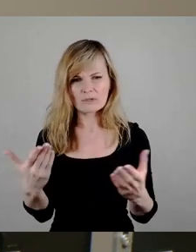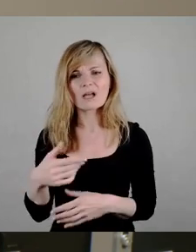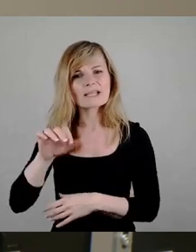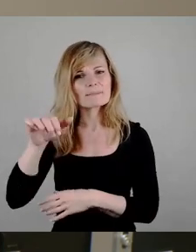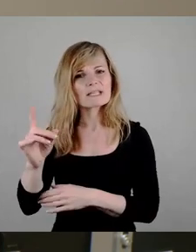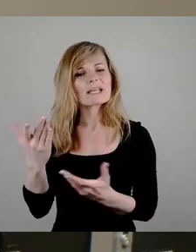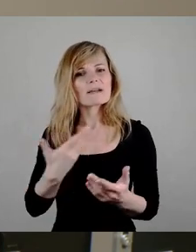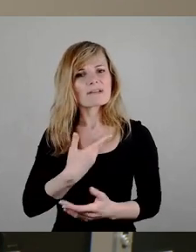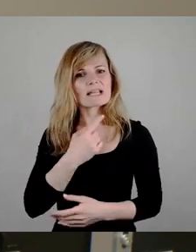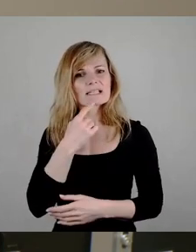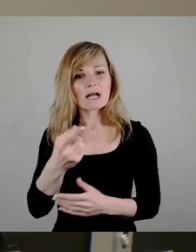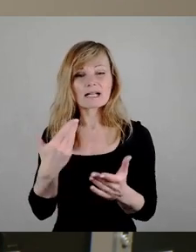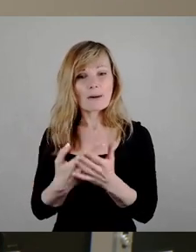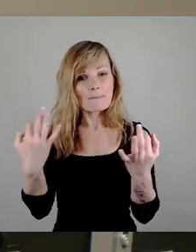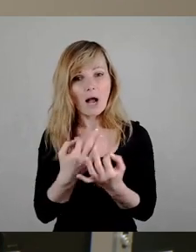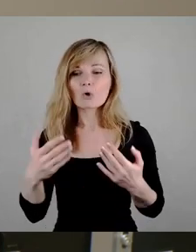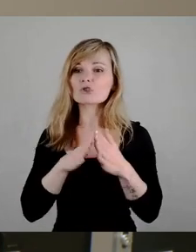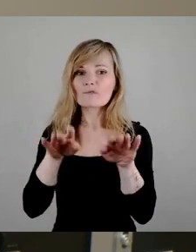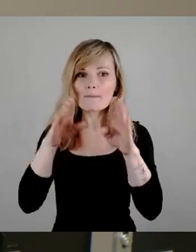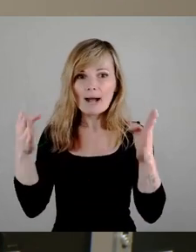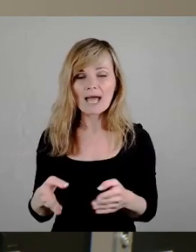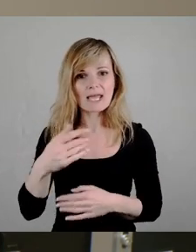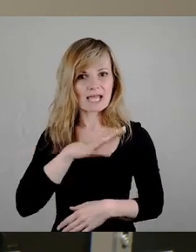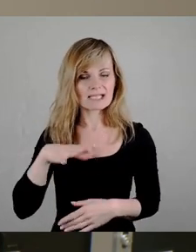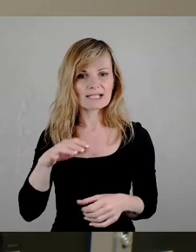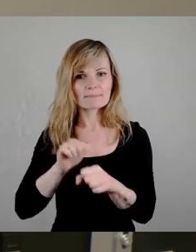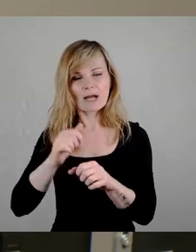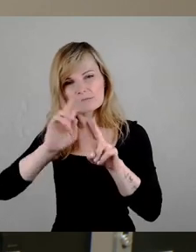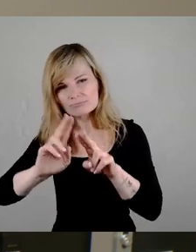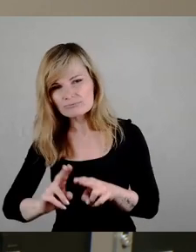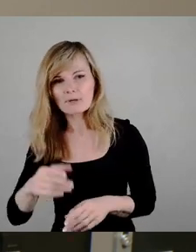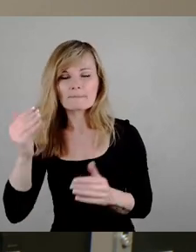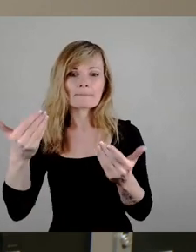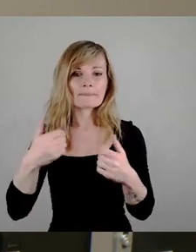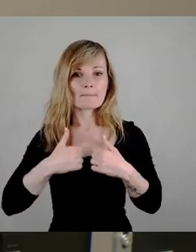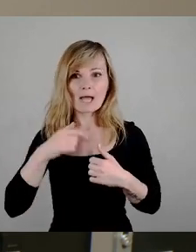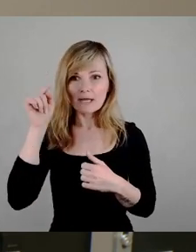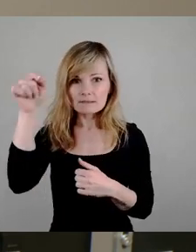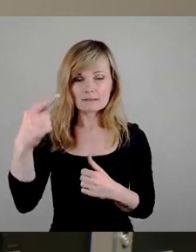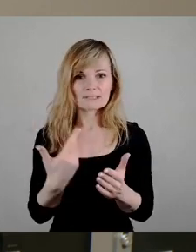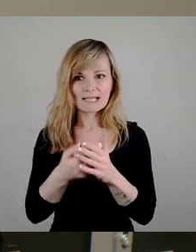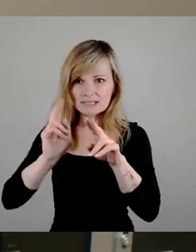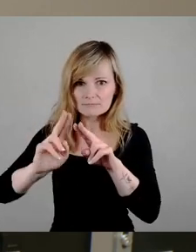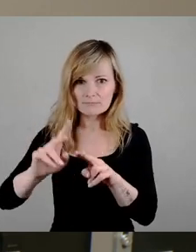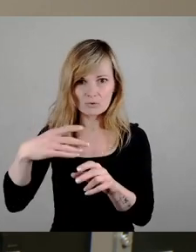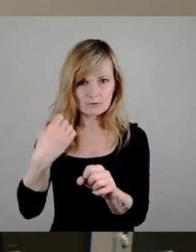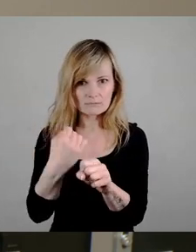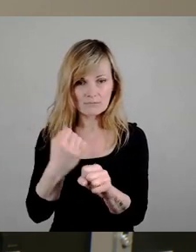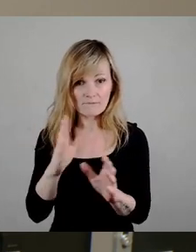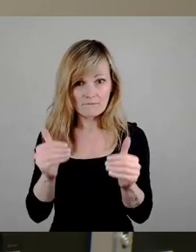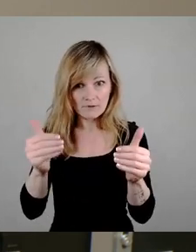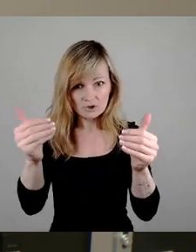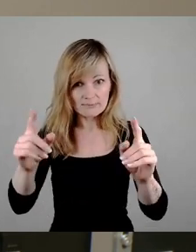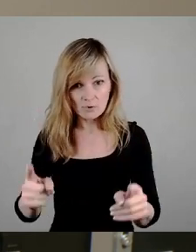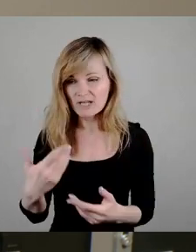der dringend benötigten Schwimmhallen in Dresden-Nordner und am Sachsenbad aus finanziellen Gründen noch weiter nach hinten verschieben sollen? Wenn man hier solche Vorschläge macht, sollte